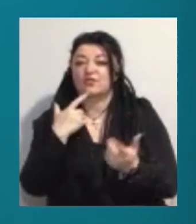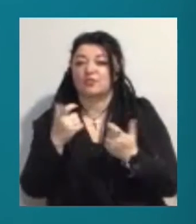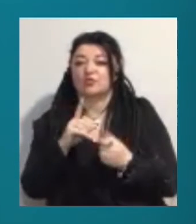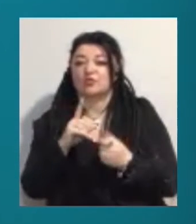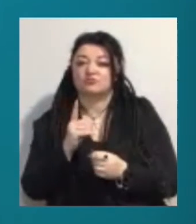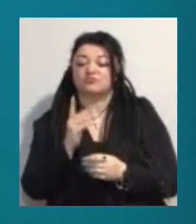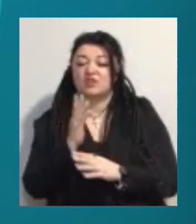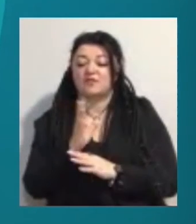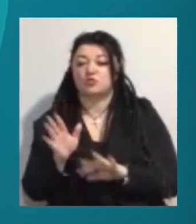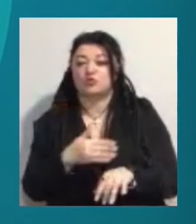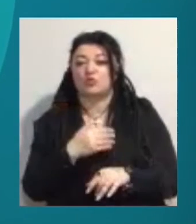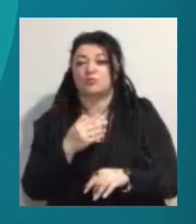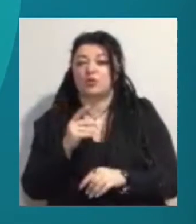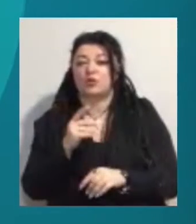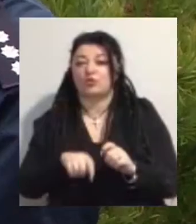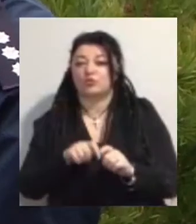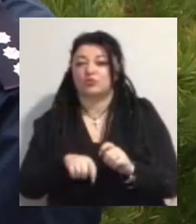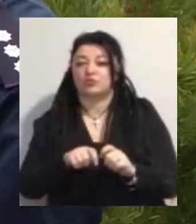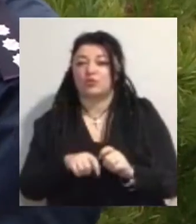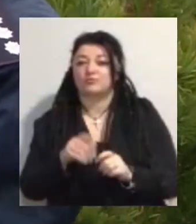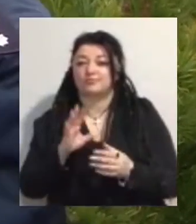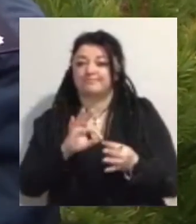контроль. Більше подробиць у нашому сюжеті.